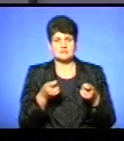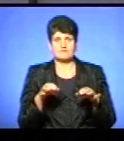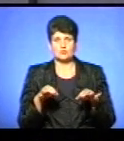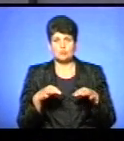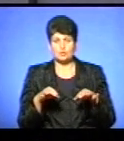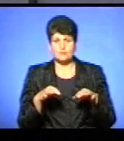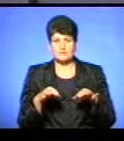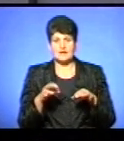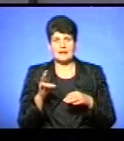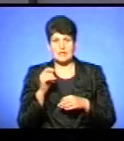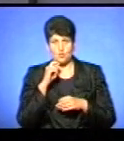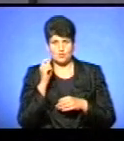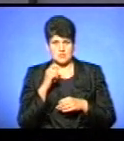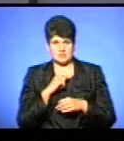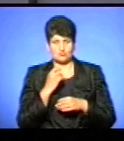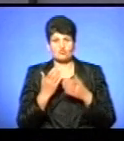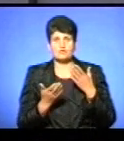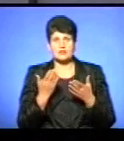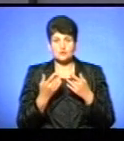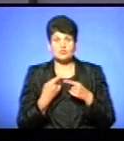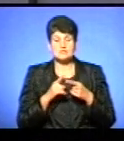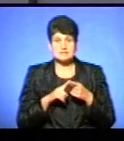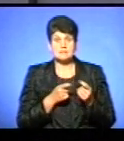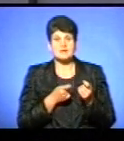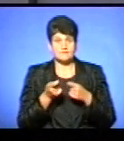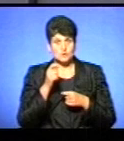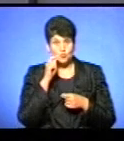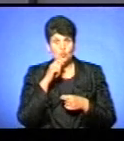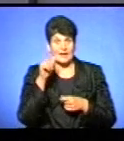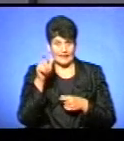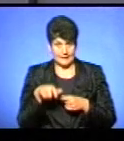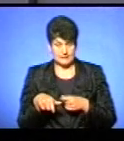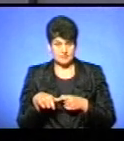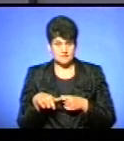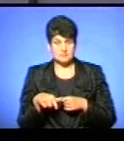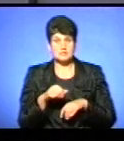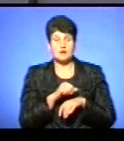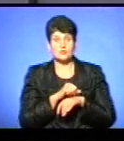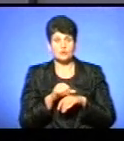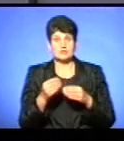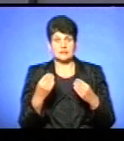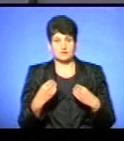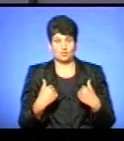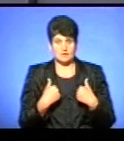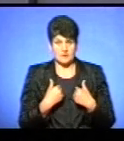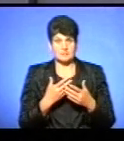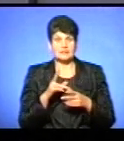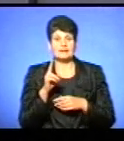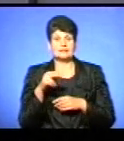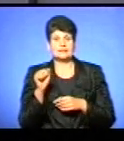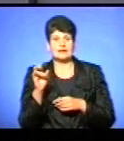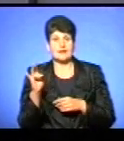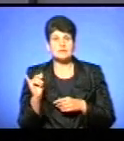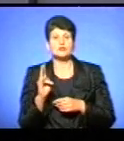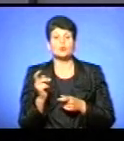на Україну. Тобто, якщо це ввіз українець, значить, прикордонна служба дасть нам дані, хто